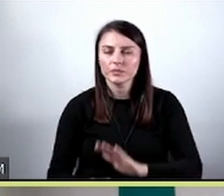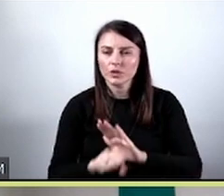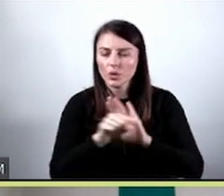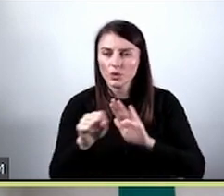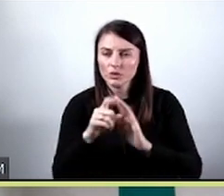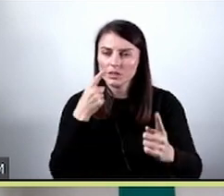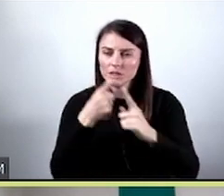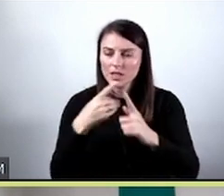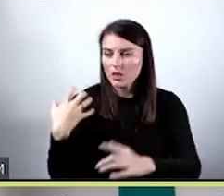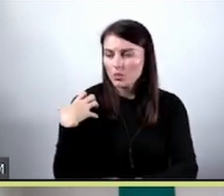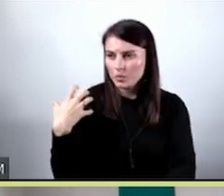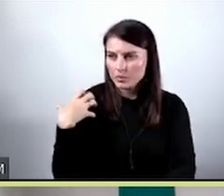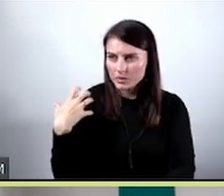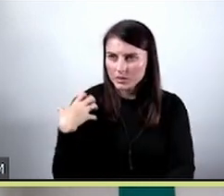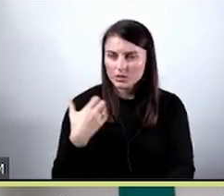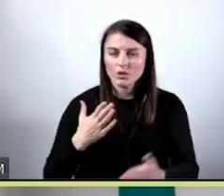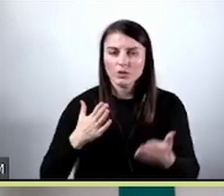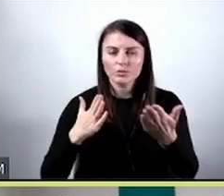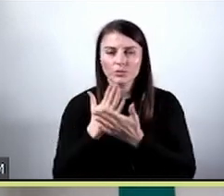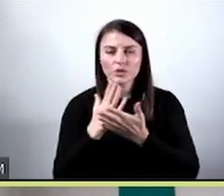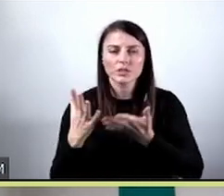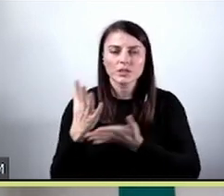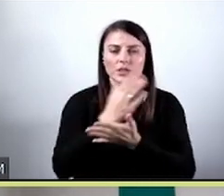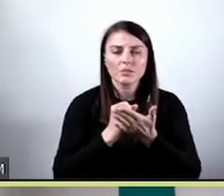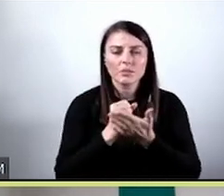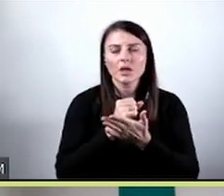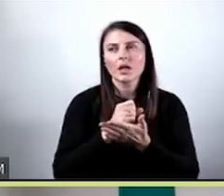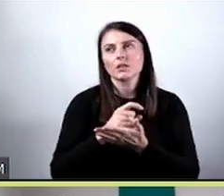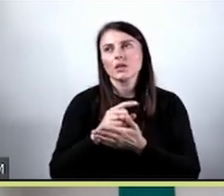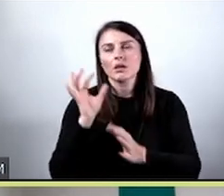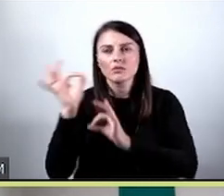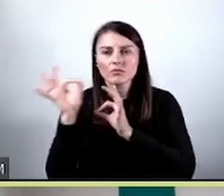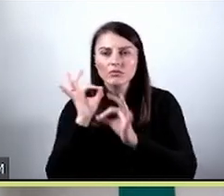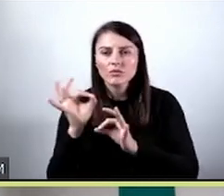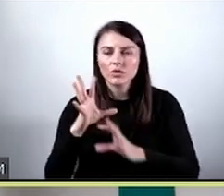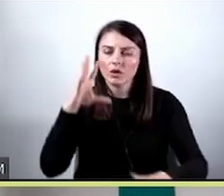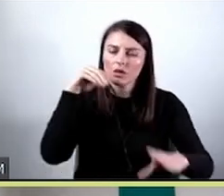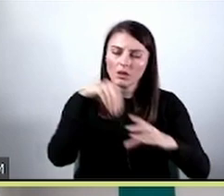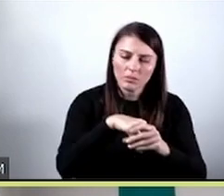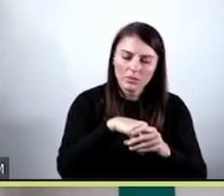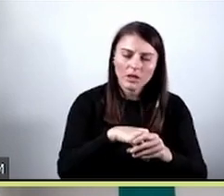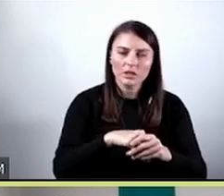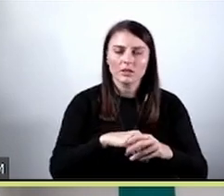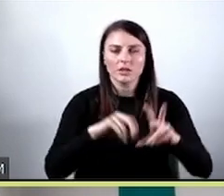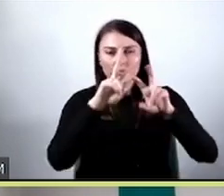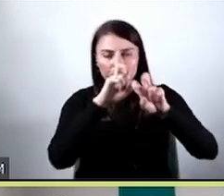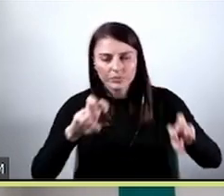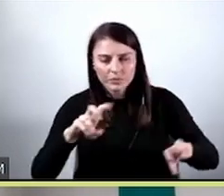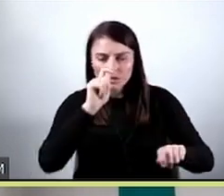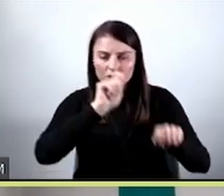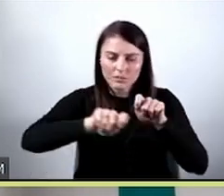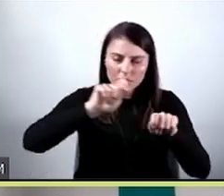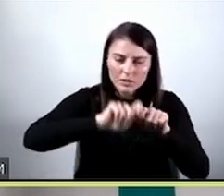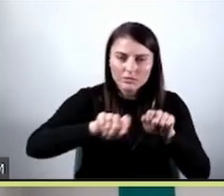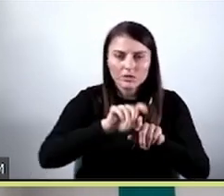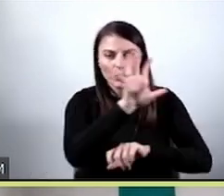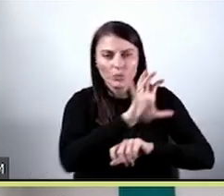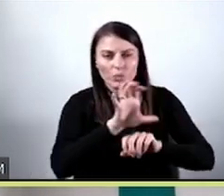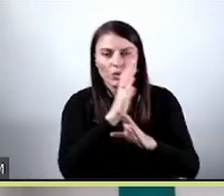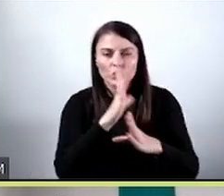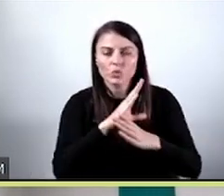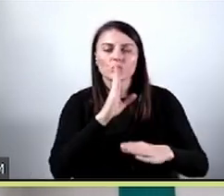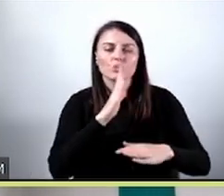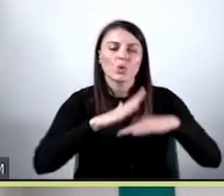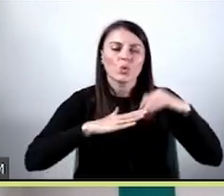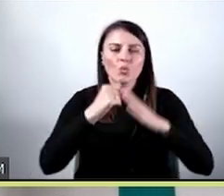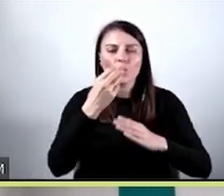celu biznesowego, poprzez wybranie danych, implementację, ewaluację modelu, testy, po monitorowaniu już drożynnego modelu, a także